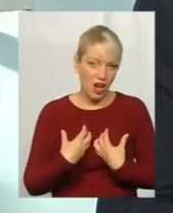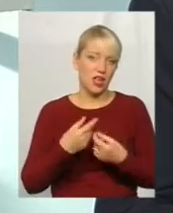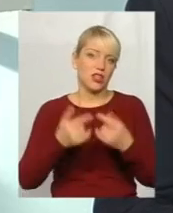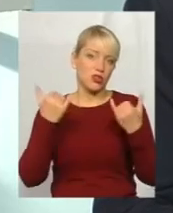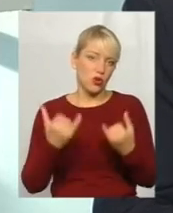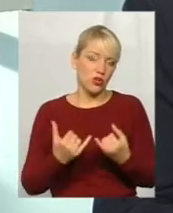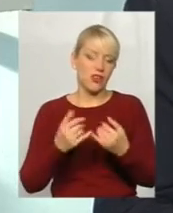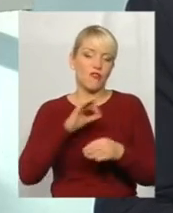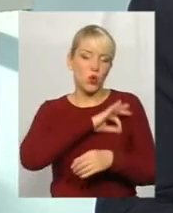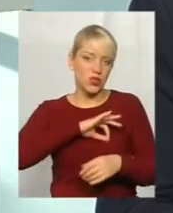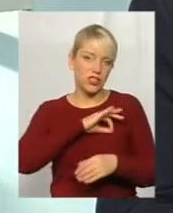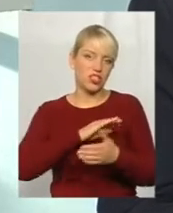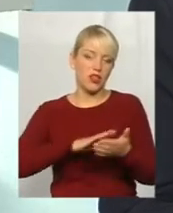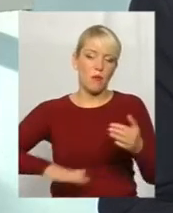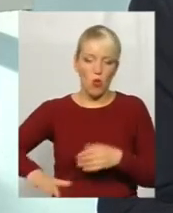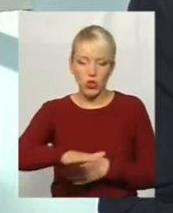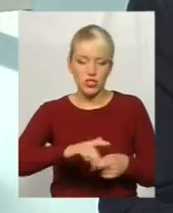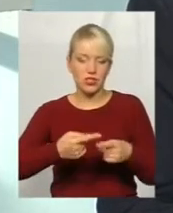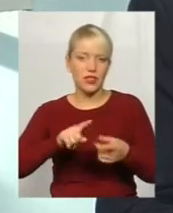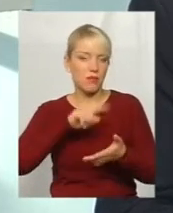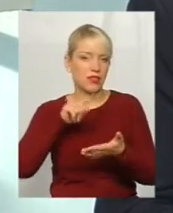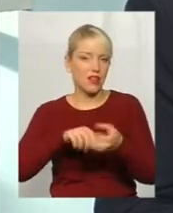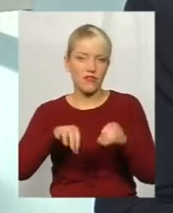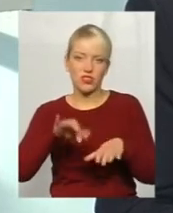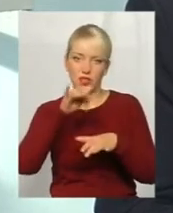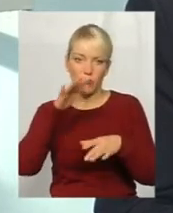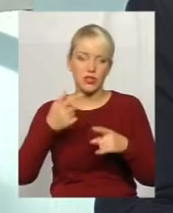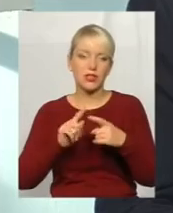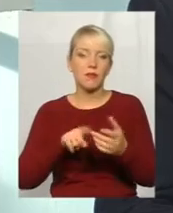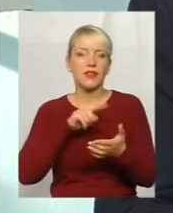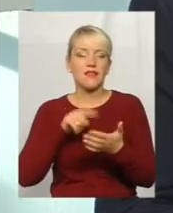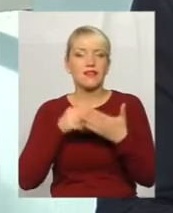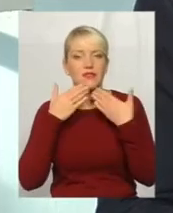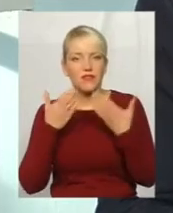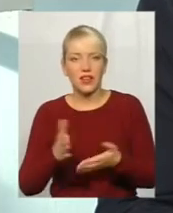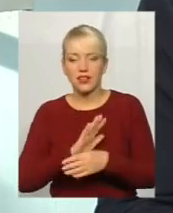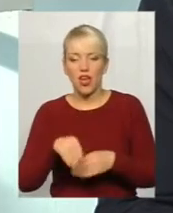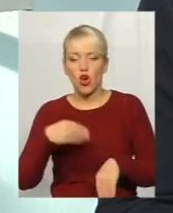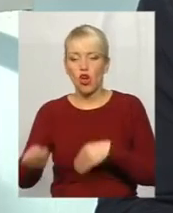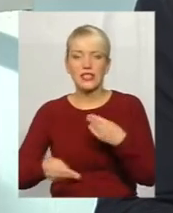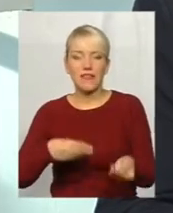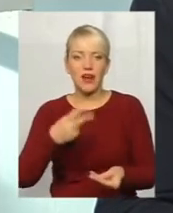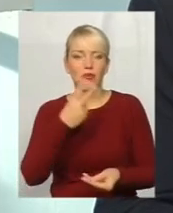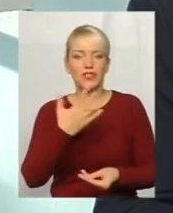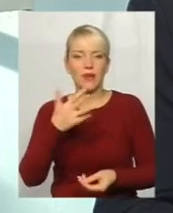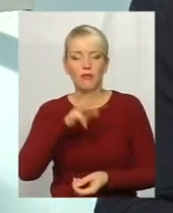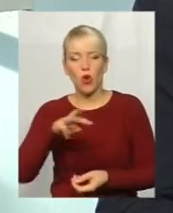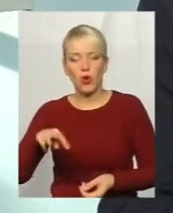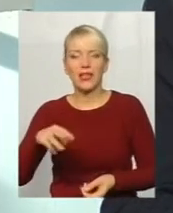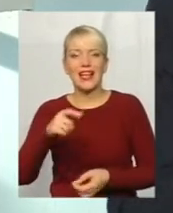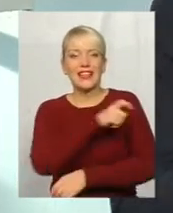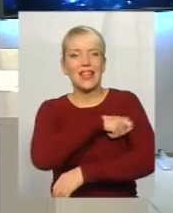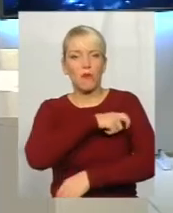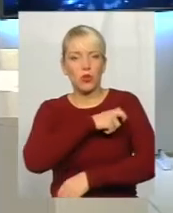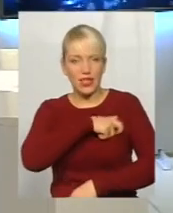юридичній площині це питання не вирішено. Тому сьогодні якраз ще раз питання звернення. Не роздавать по 25 мільйонів депутатам і 5 мільйонів